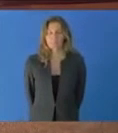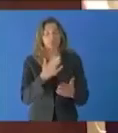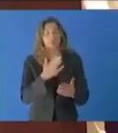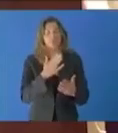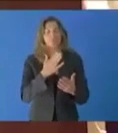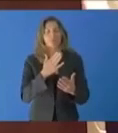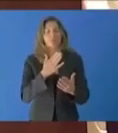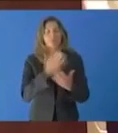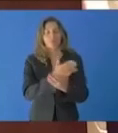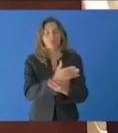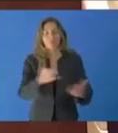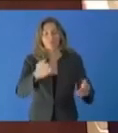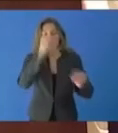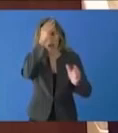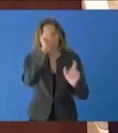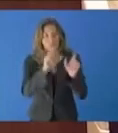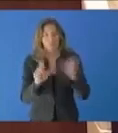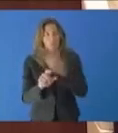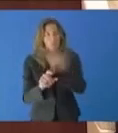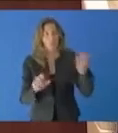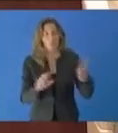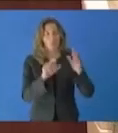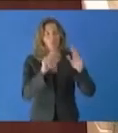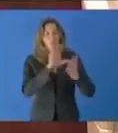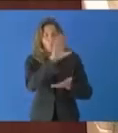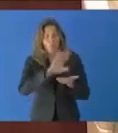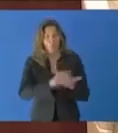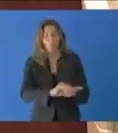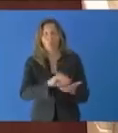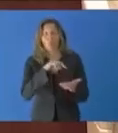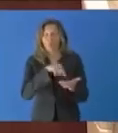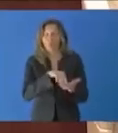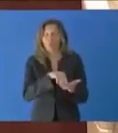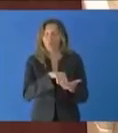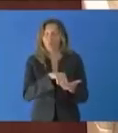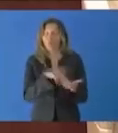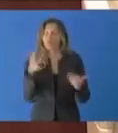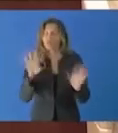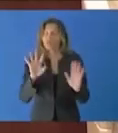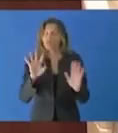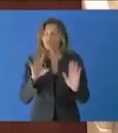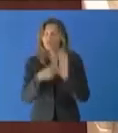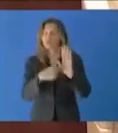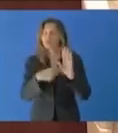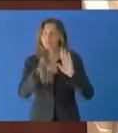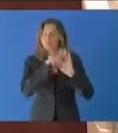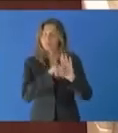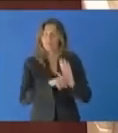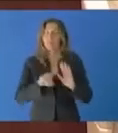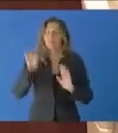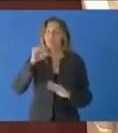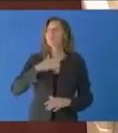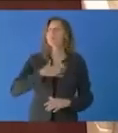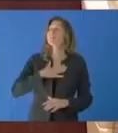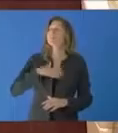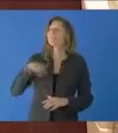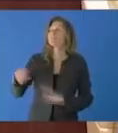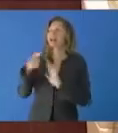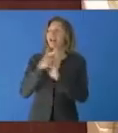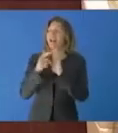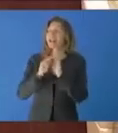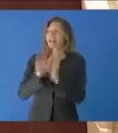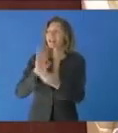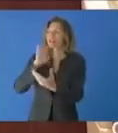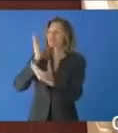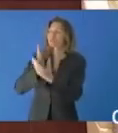Je voudrais remercier les experts concernant le rapport en cours d'élaboration qui nous a été présenté sur le point 3 de l'ordre du jour. Et je